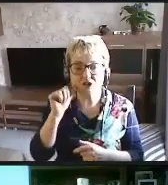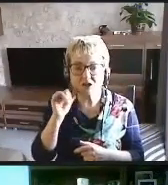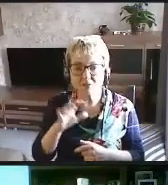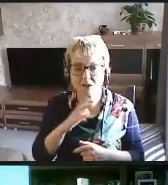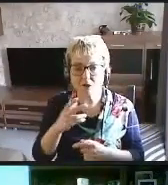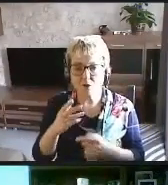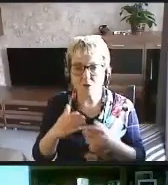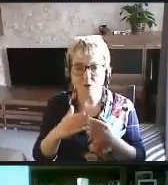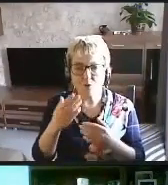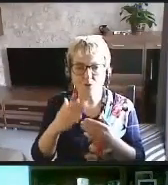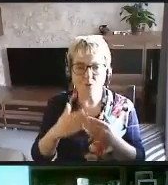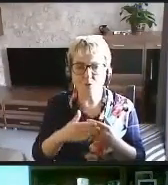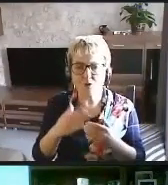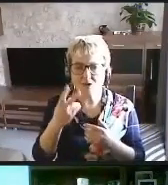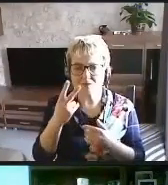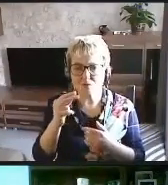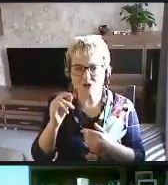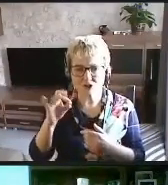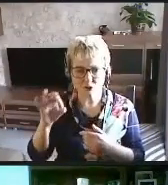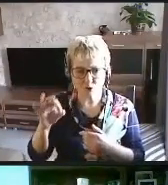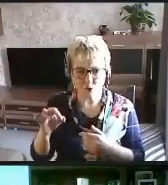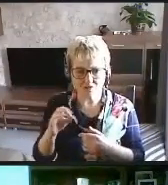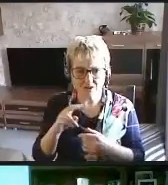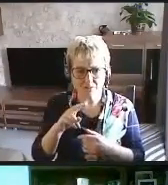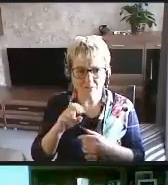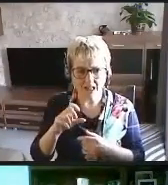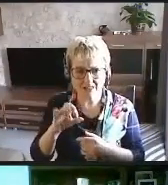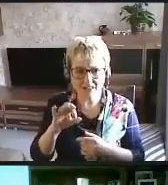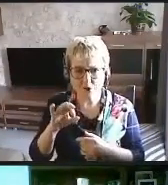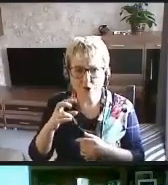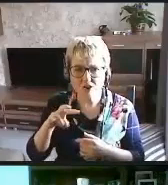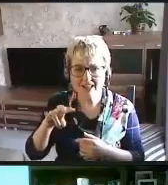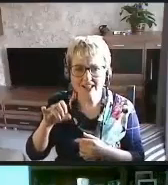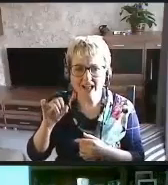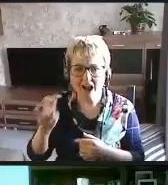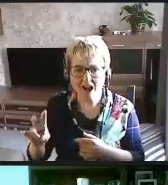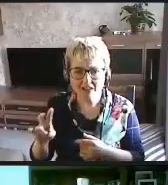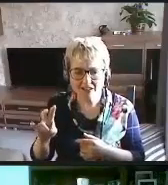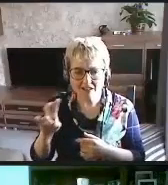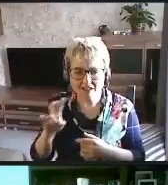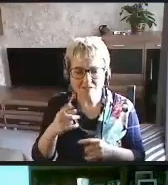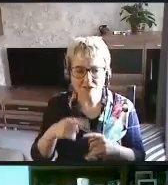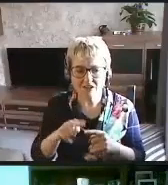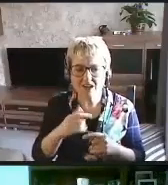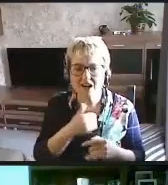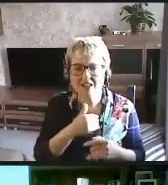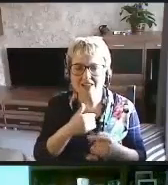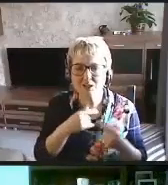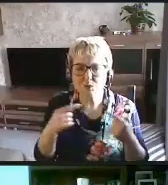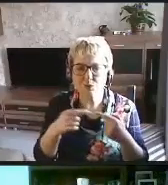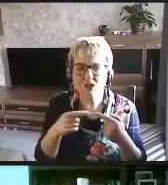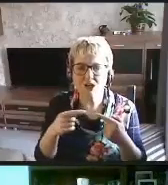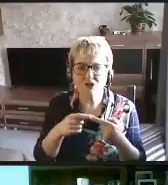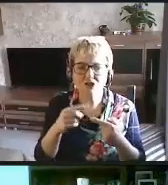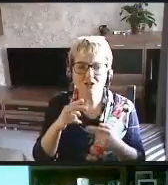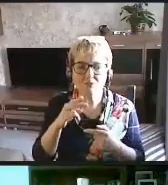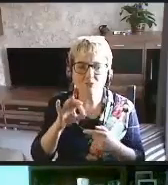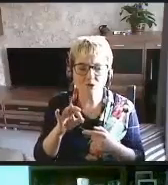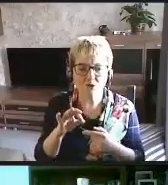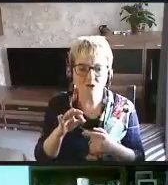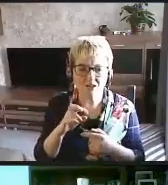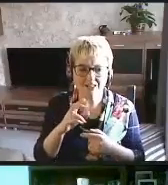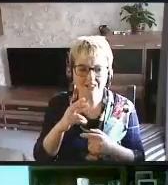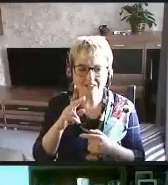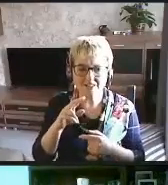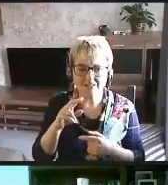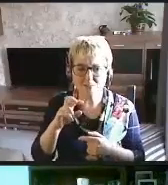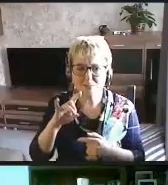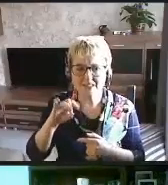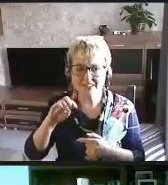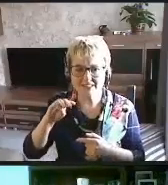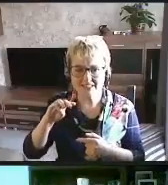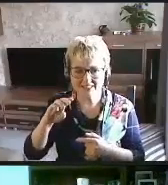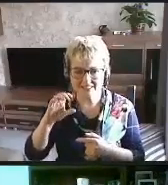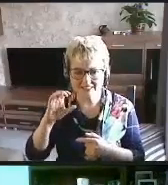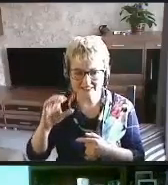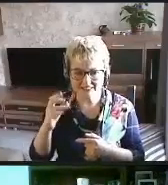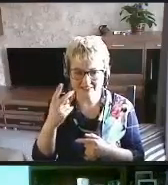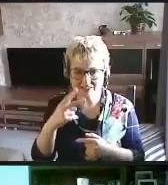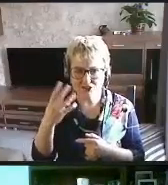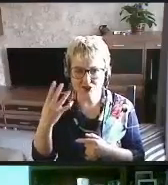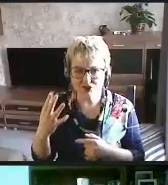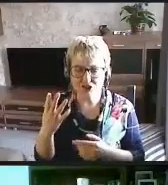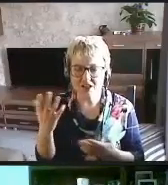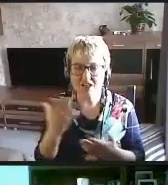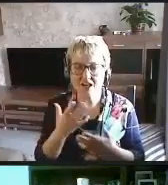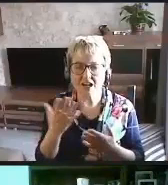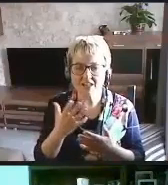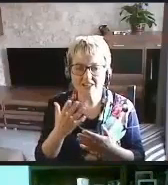двух часов она проводила плату онлайн. Как раз хотела уточнить про Bittrex24. Какие же